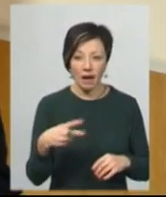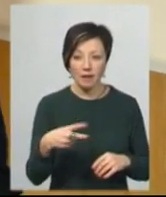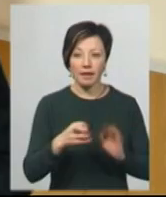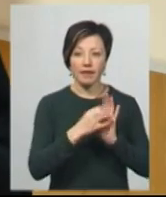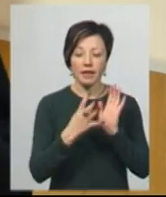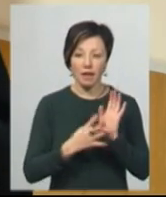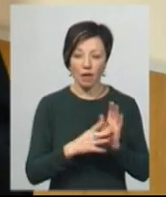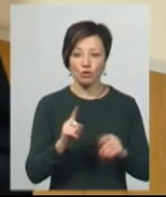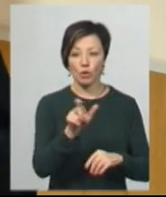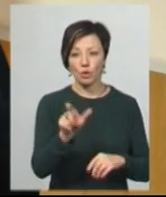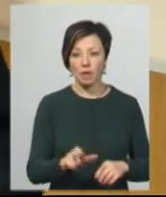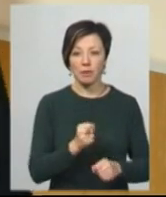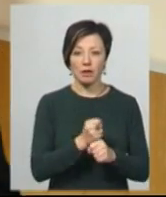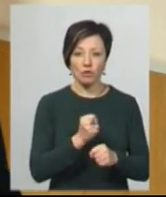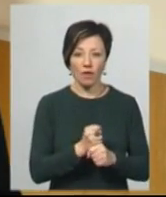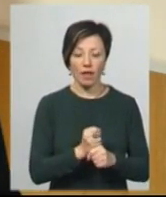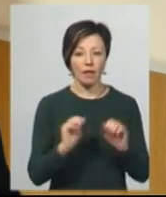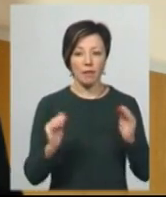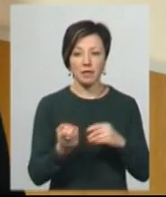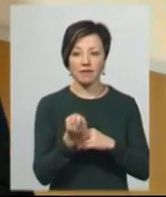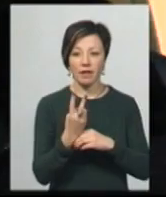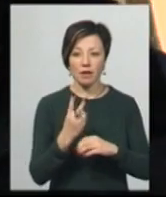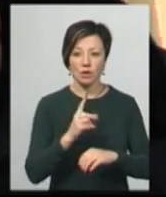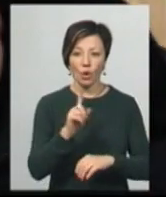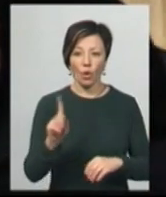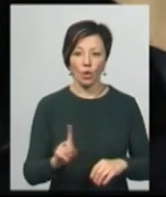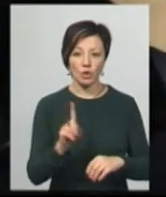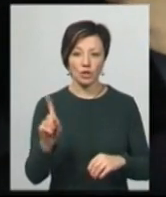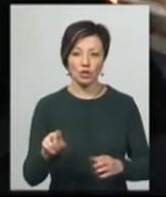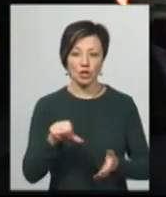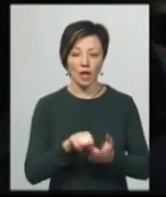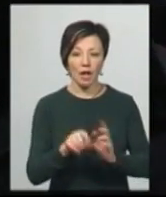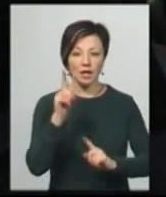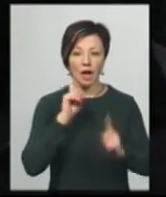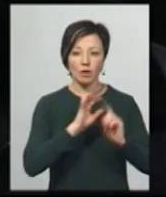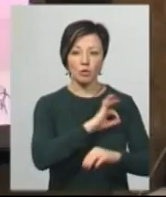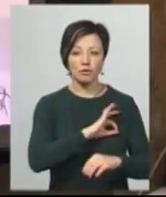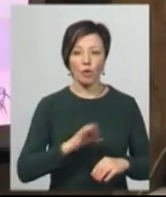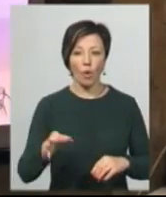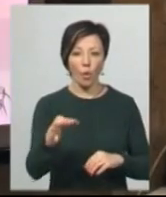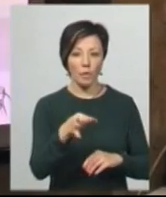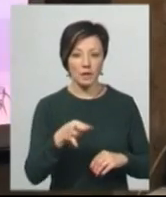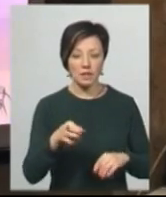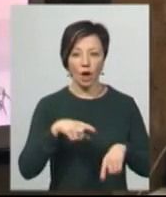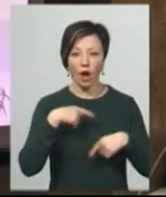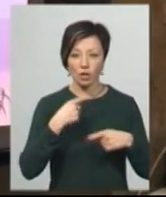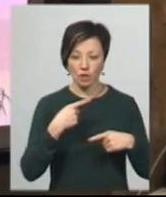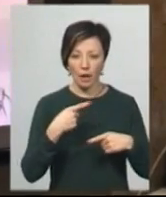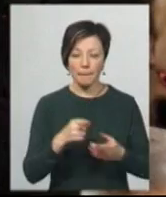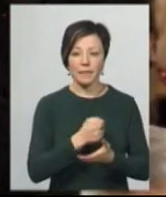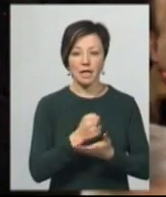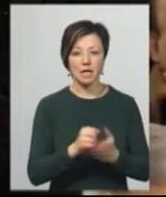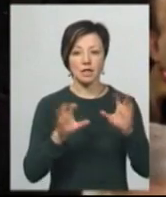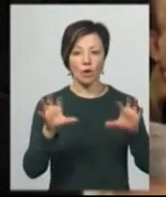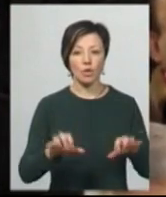19-те, щоб людина працювала не менше 12 годин. Член Ради профспілок Хмельницької області Степан Лисков каже, прийняття